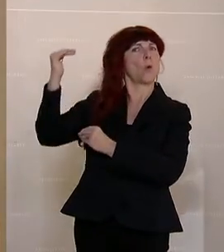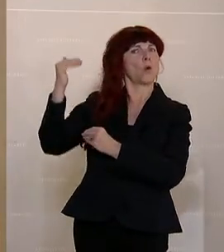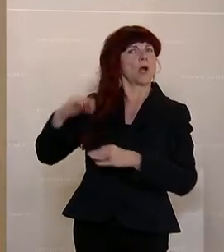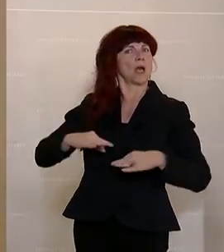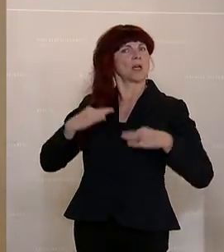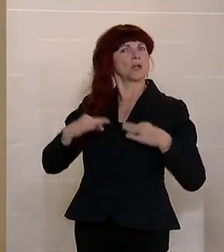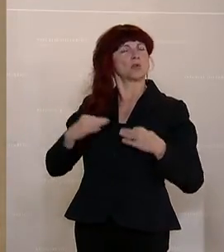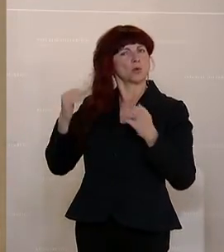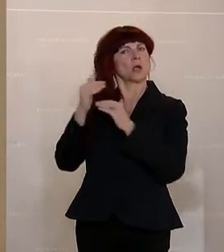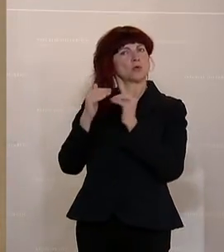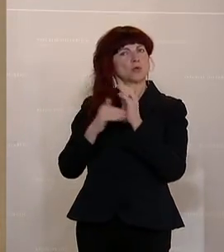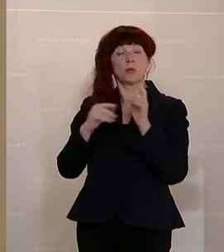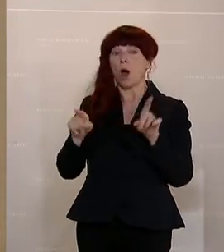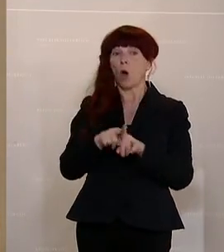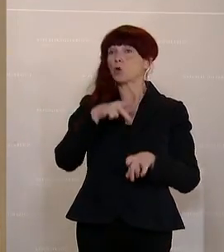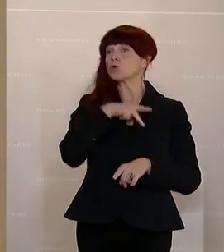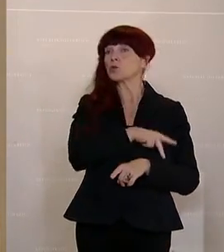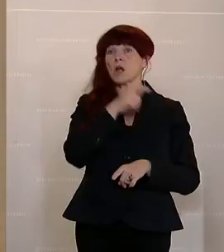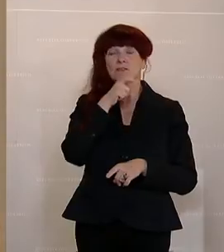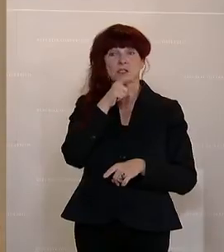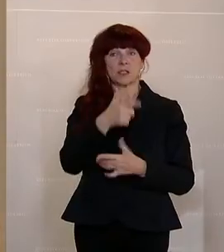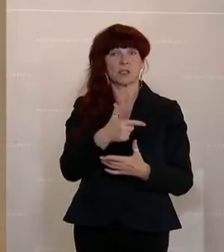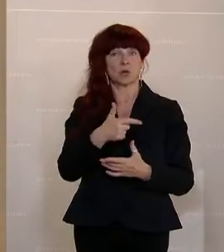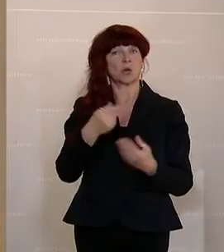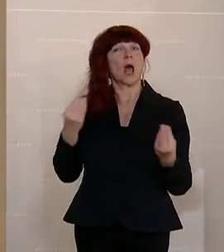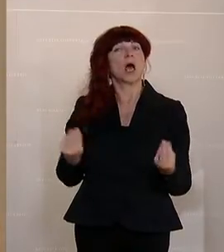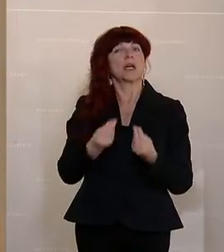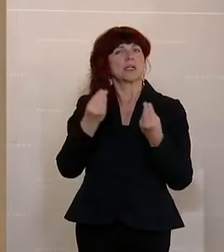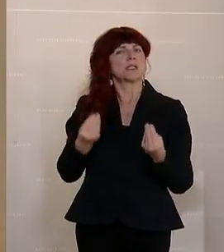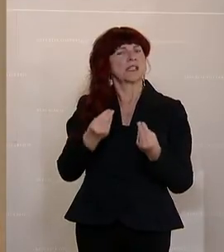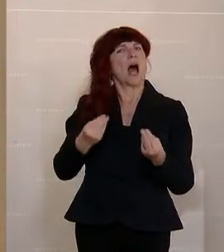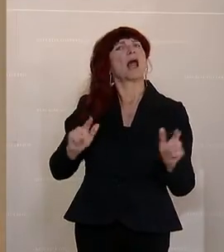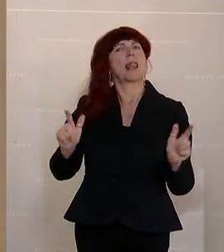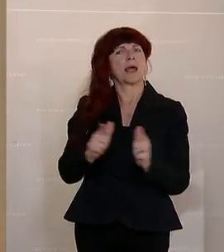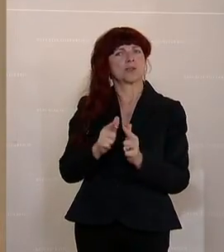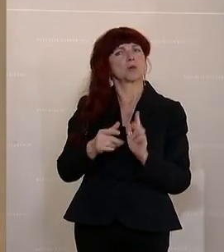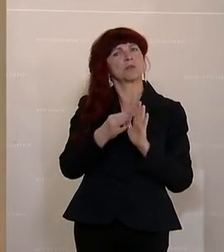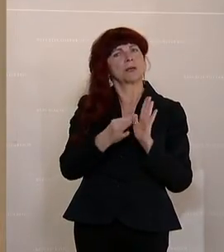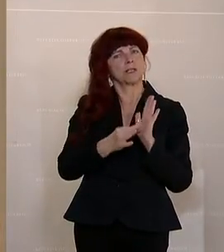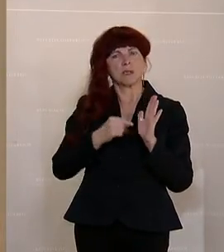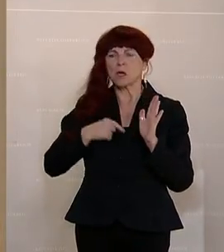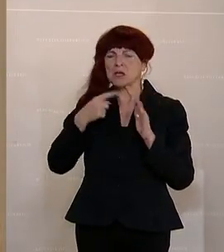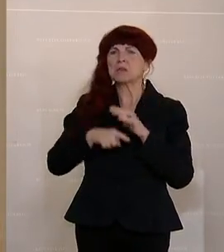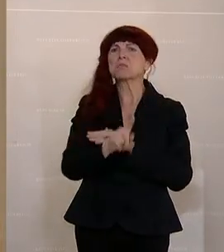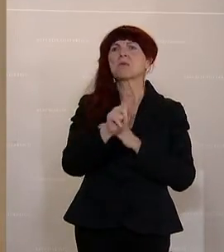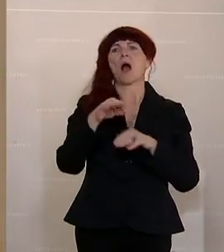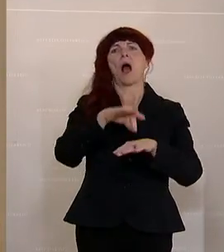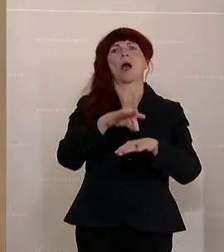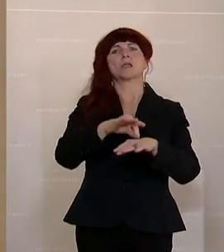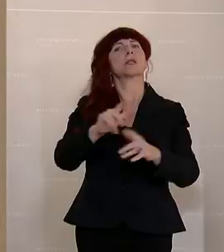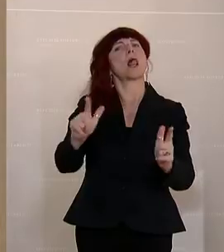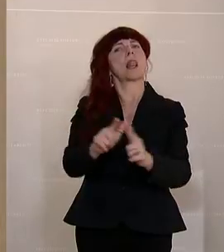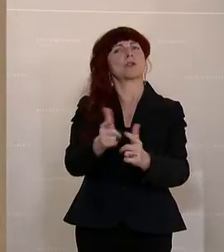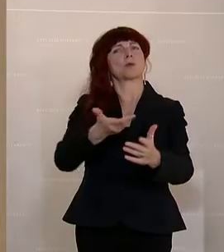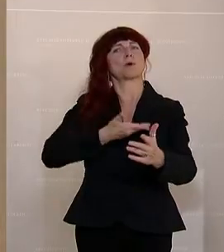in die Sozialversicherung. Weil das Sachleistungsprinzip, dass ich zum Arzt gehe und die Leistungen bekomme, ist ein zentrales